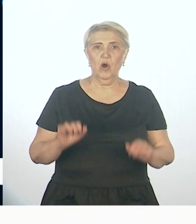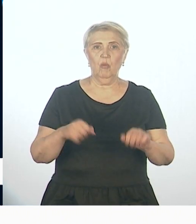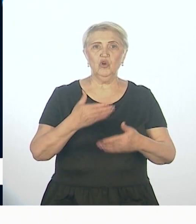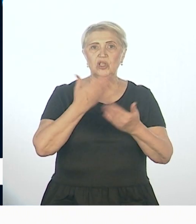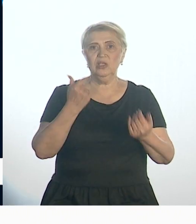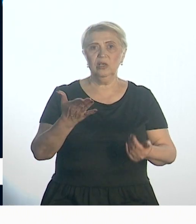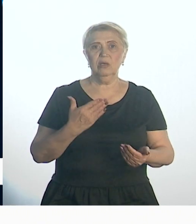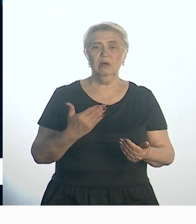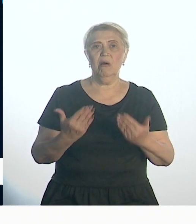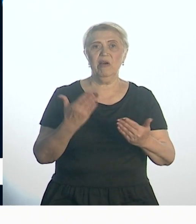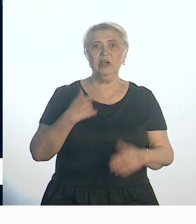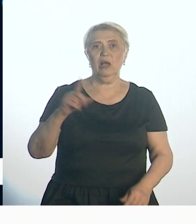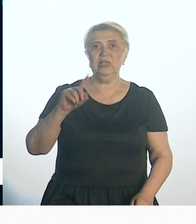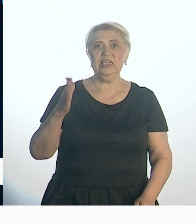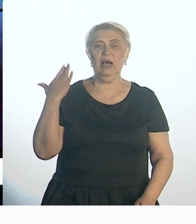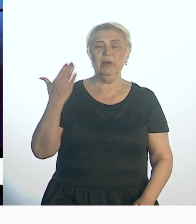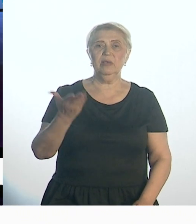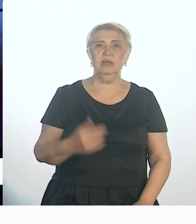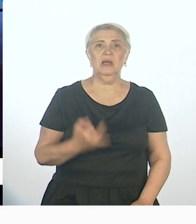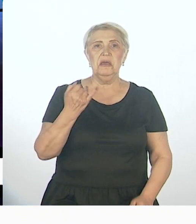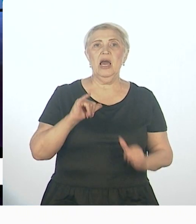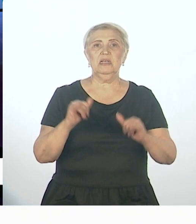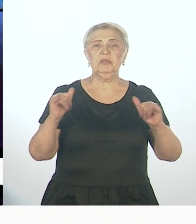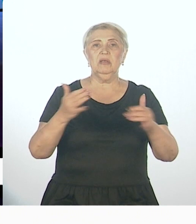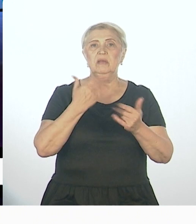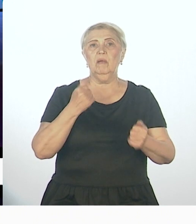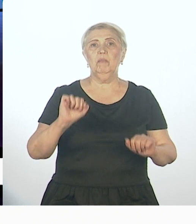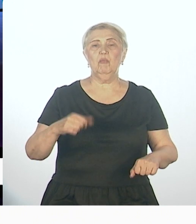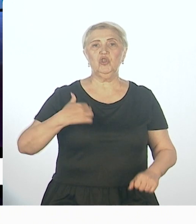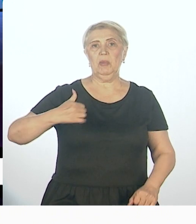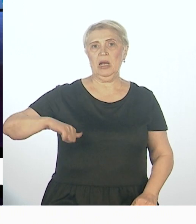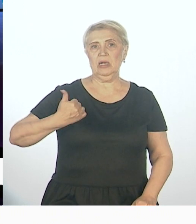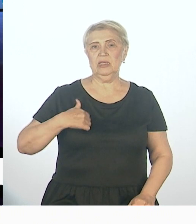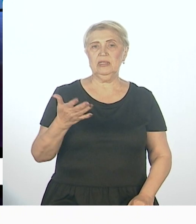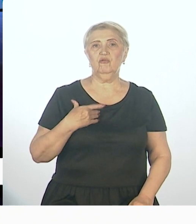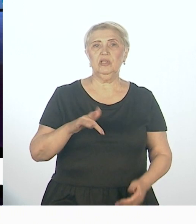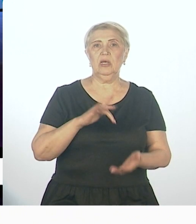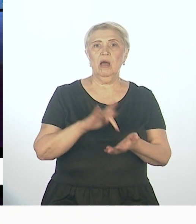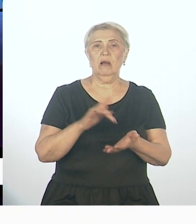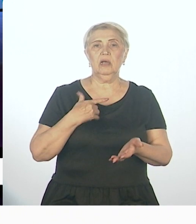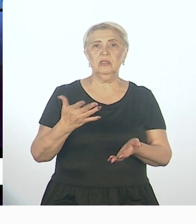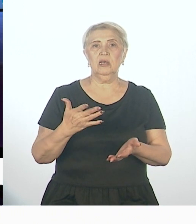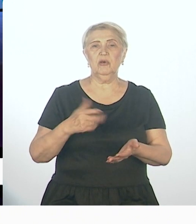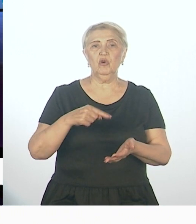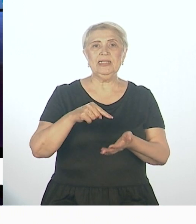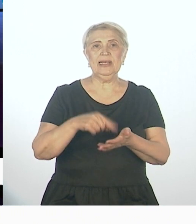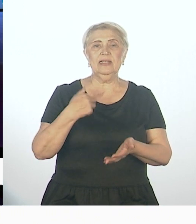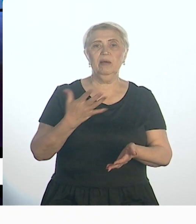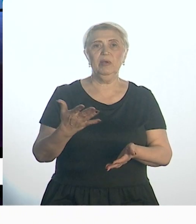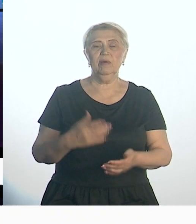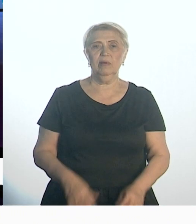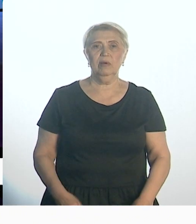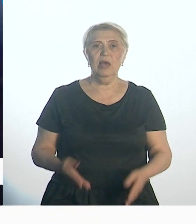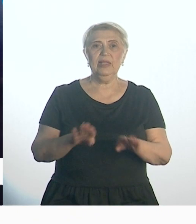западе, или не так распространено. Чем можем гордиться? Мы можем гордиться муниципальными центрами по работе с населением. В чем так особенности? Таких